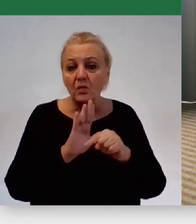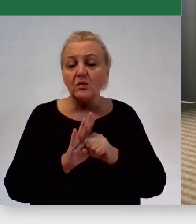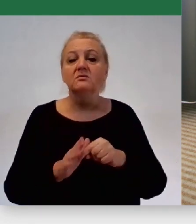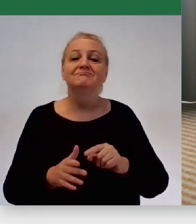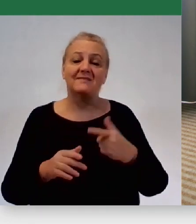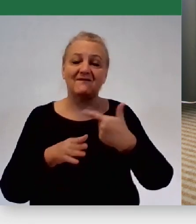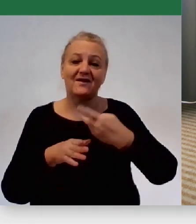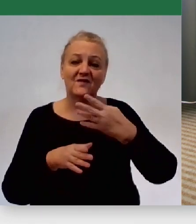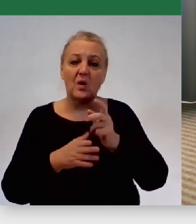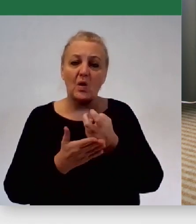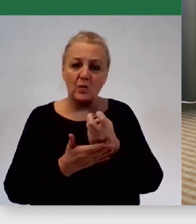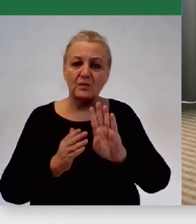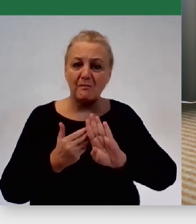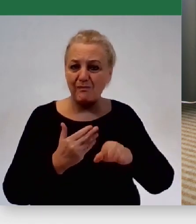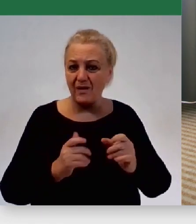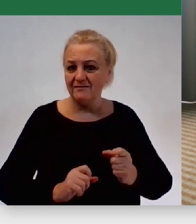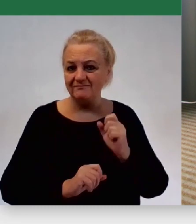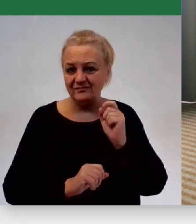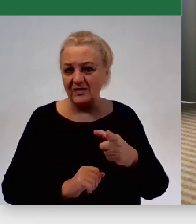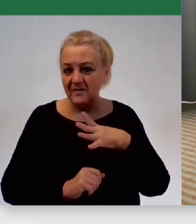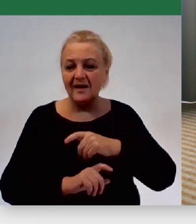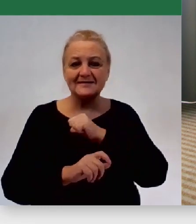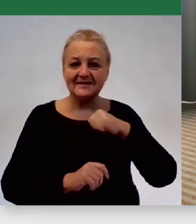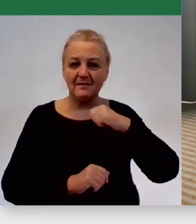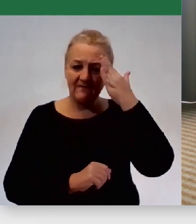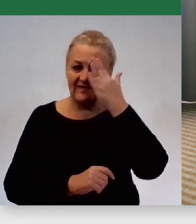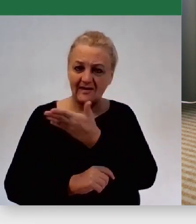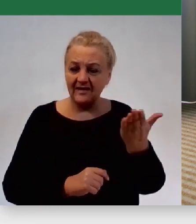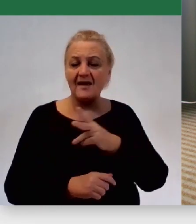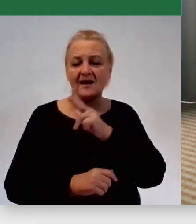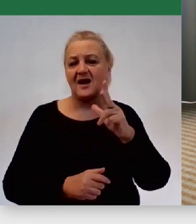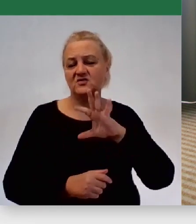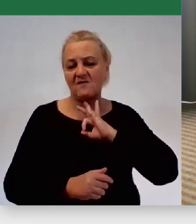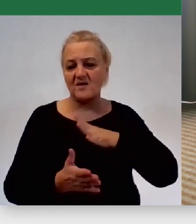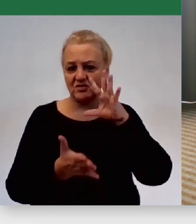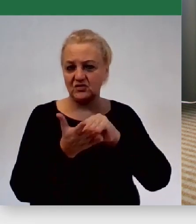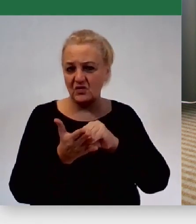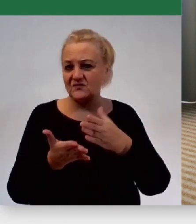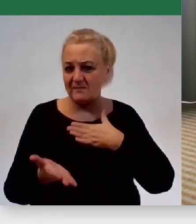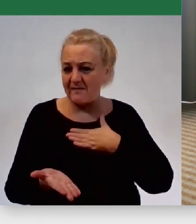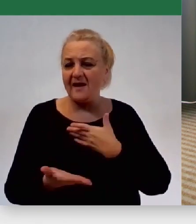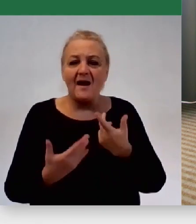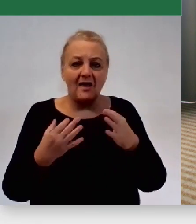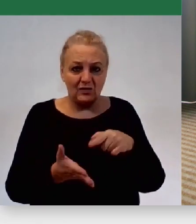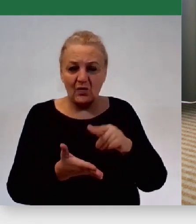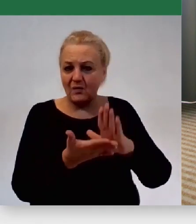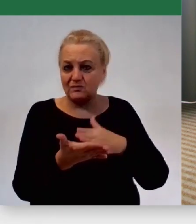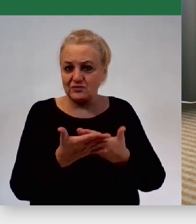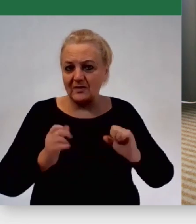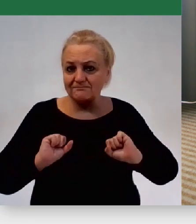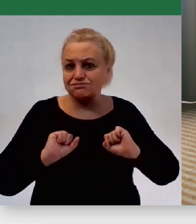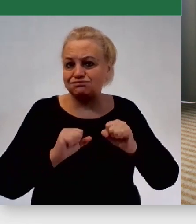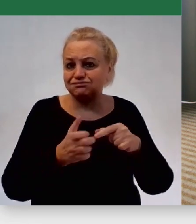lutego, no to sami wszyscy wiemy, każdy ma własne doświadczenie, ale to był bezprezensowy przykład właśnie mobilizacji